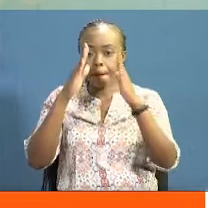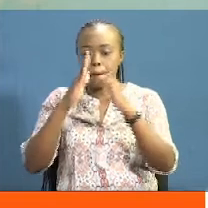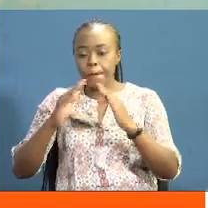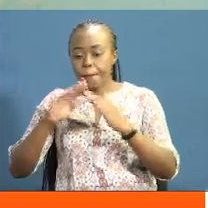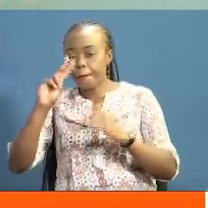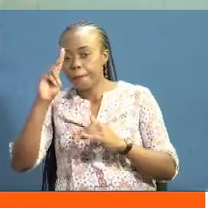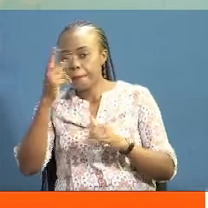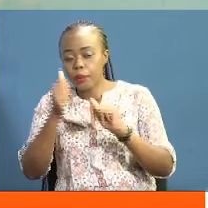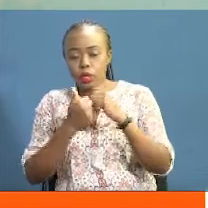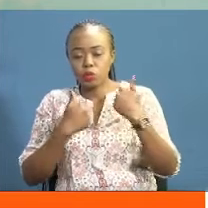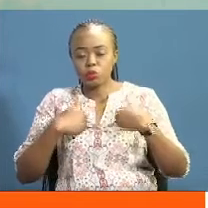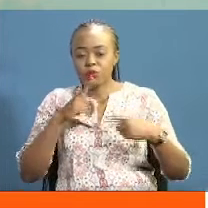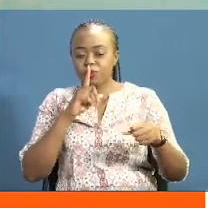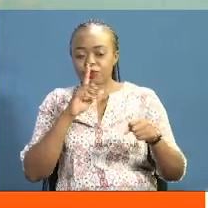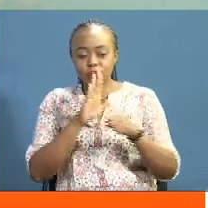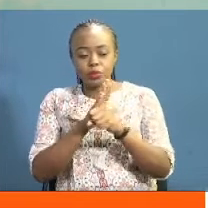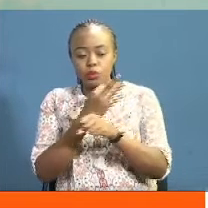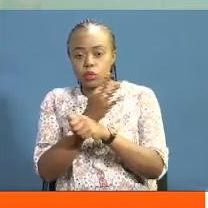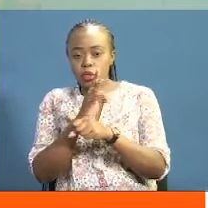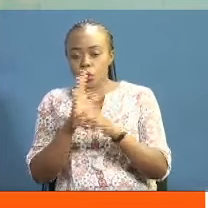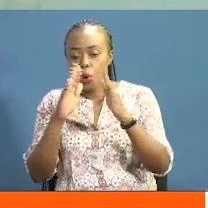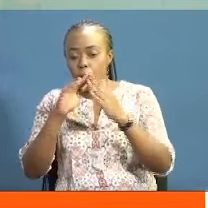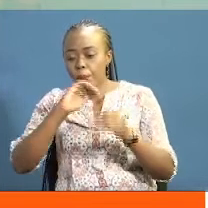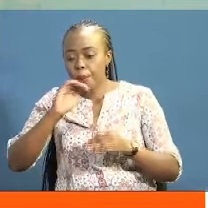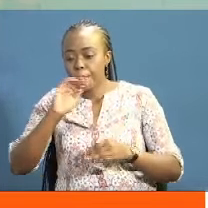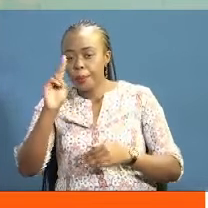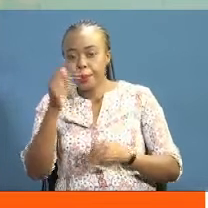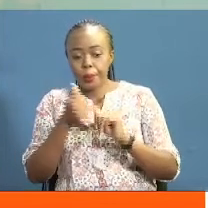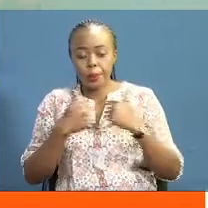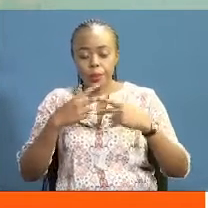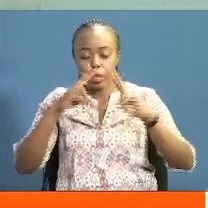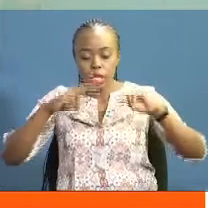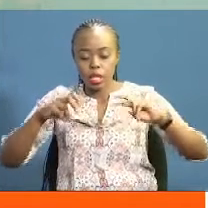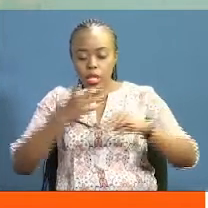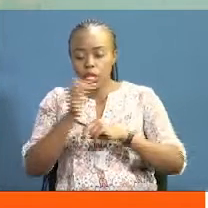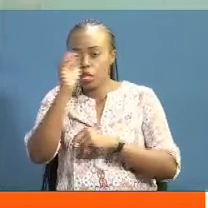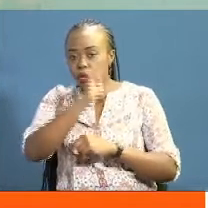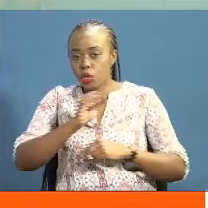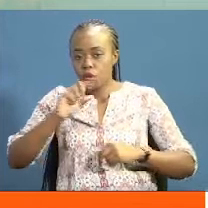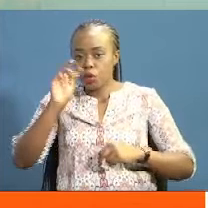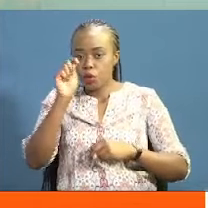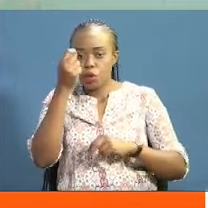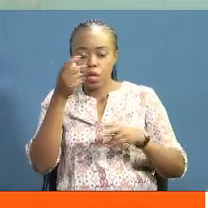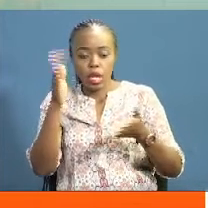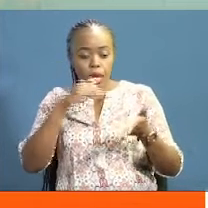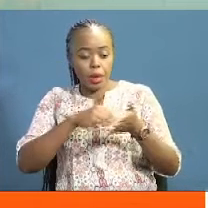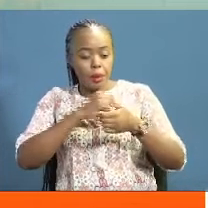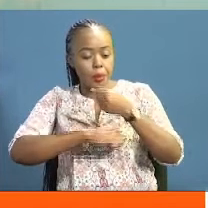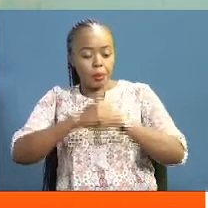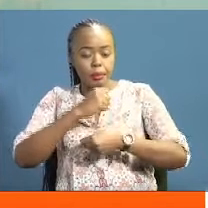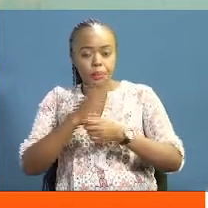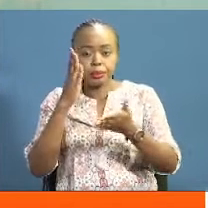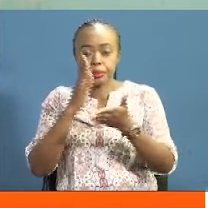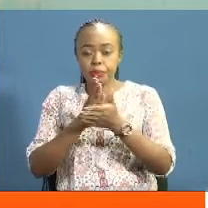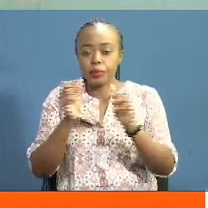Kimi ya kuhusu mikutano ya wakfu wa mlima Kenya na viongozi wanotafuta na fansi za urais mwaka ujao Muturi ya mekashfu mikutano hiyo